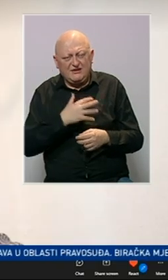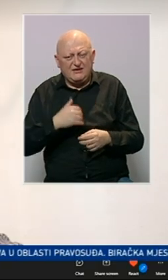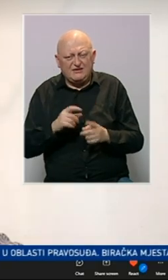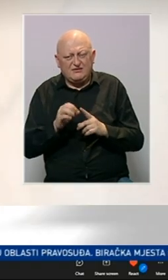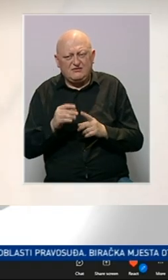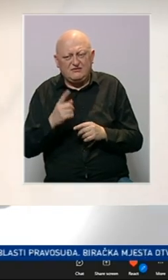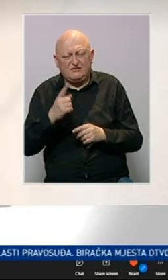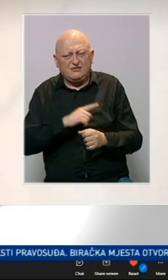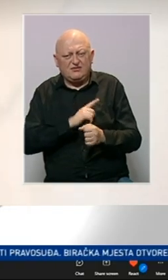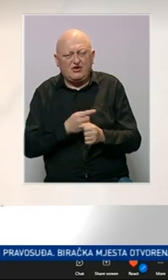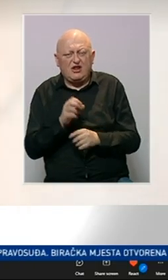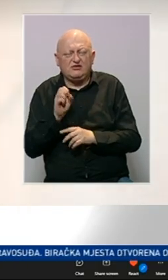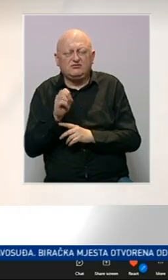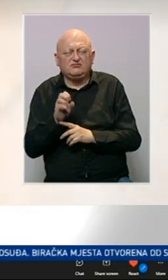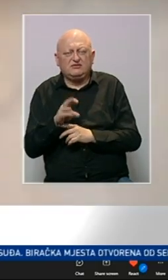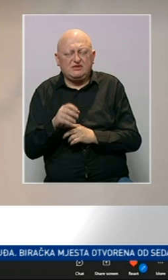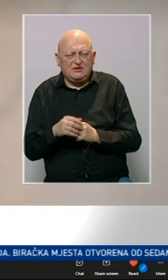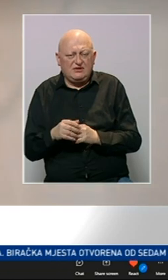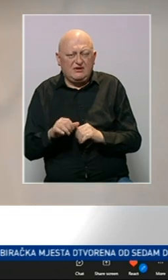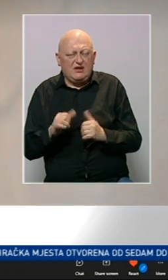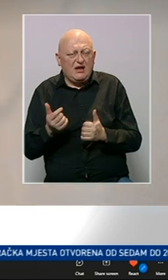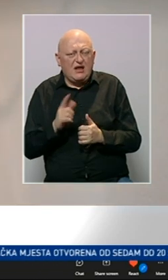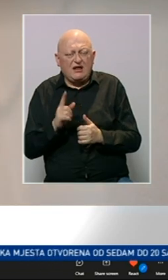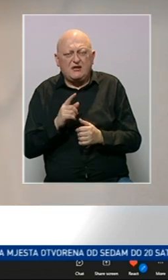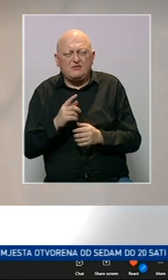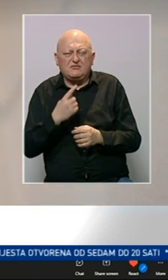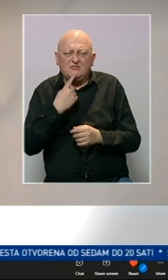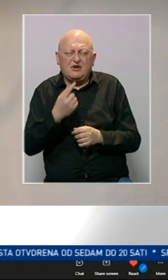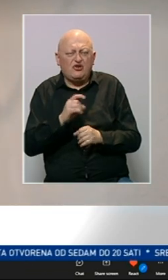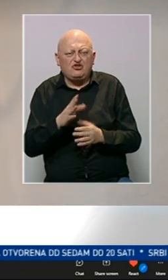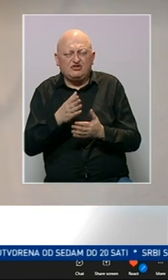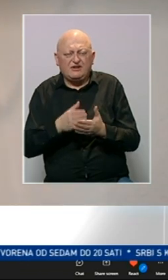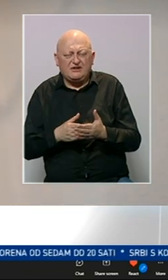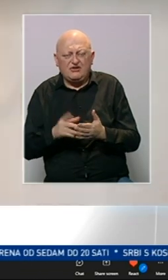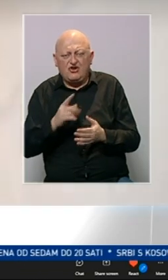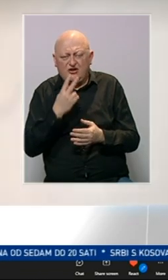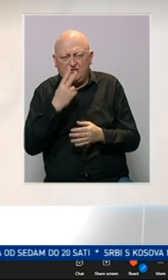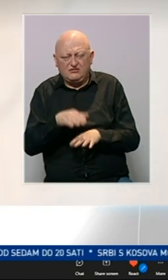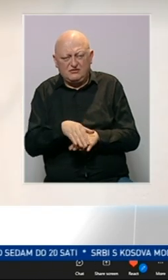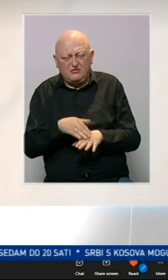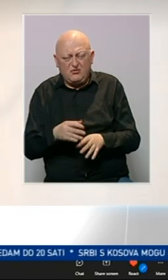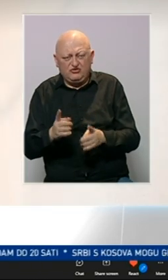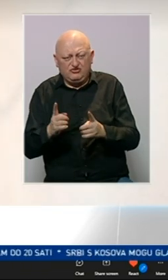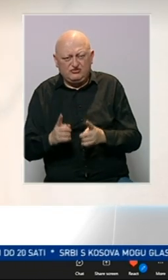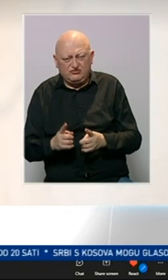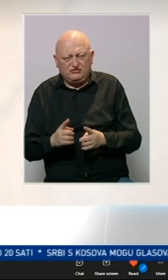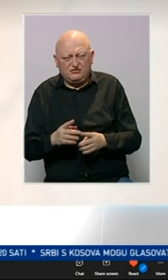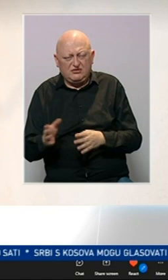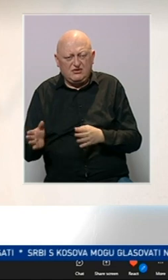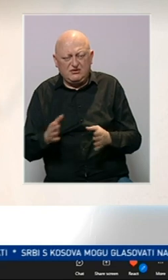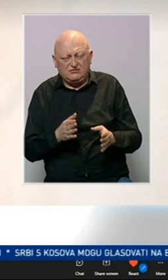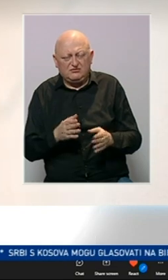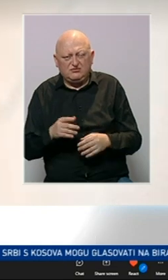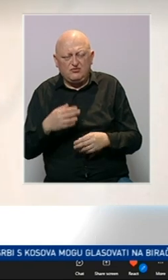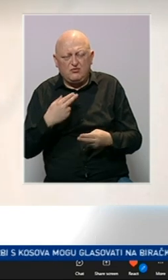To je jedan hrabrovići signal, ali zaista ne bih prognozirao ništa detaljnije dok ne vidim početne pozicije strana u dogorima i